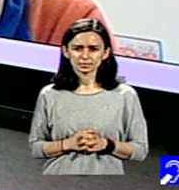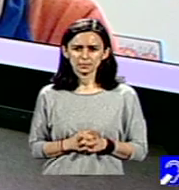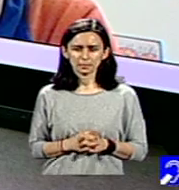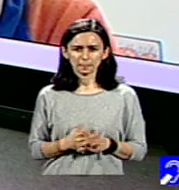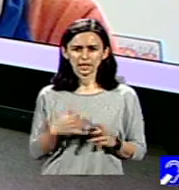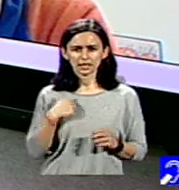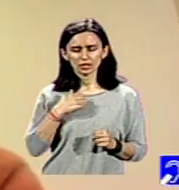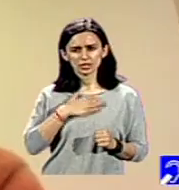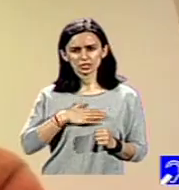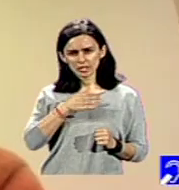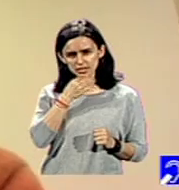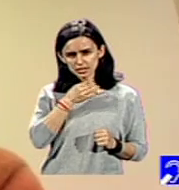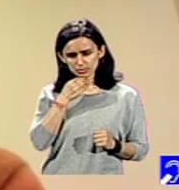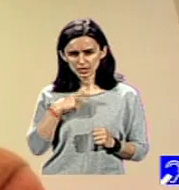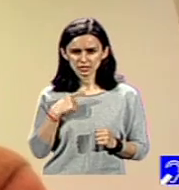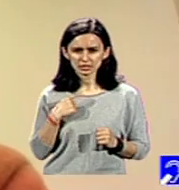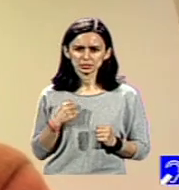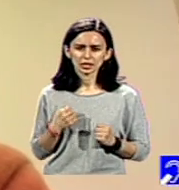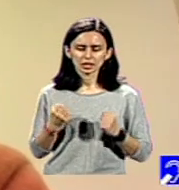ies mai întăriți, dar, din păcate,